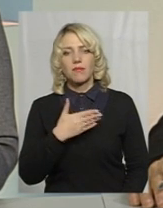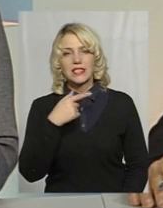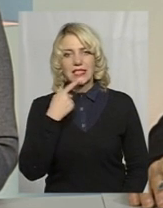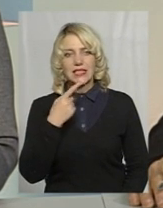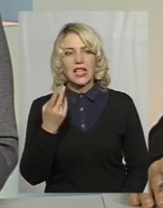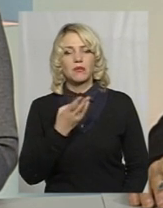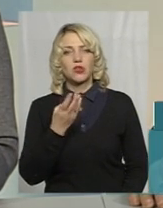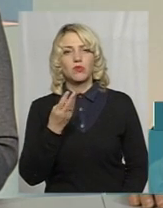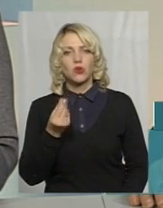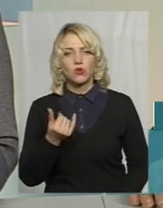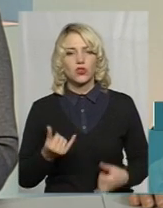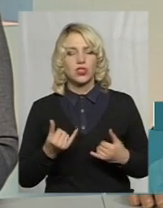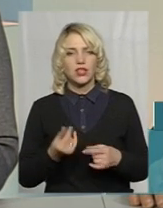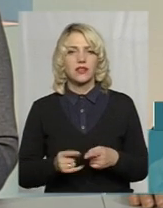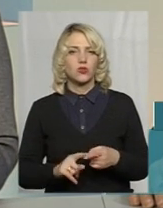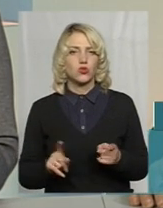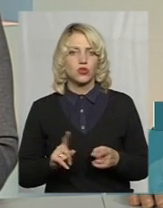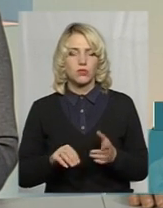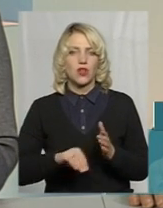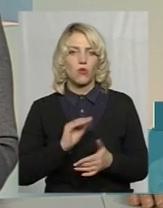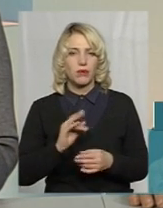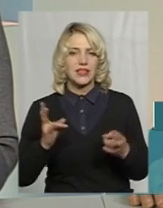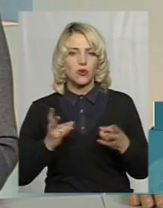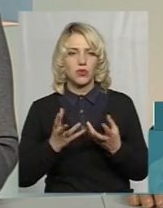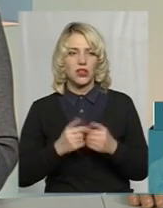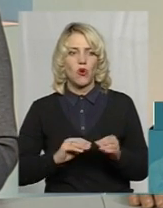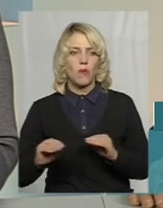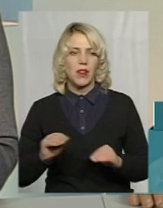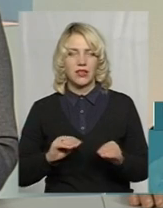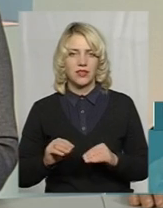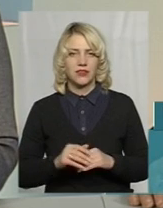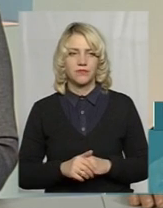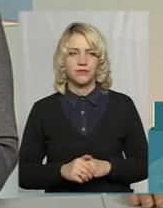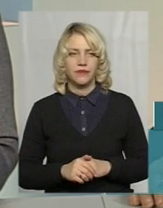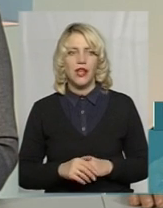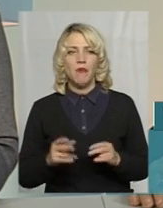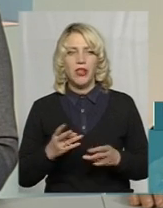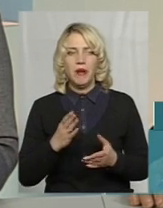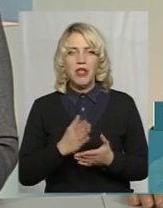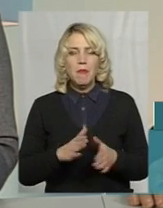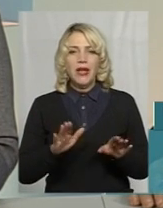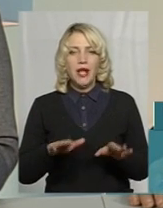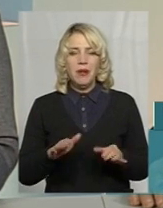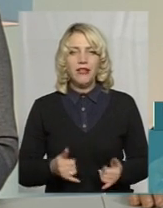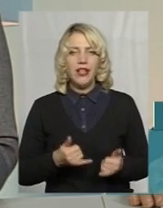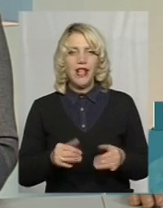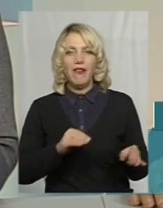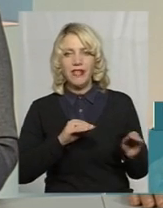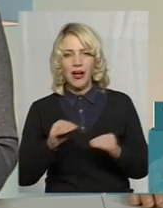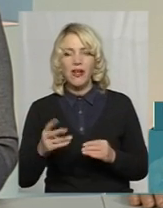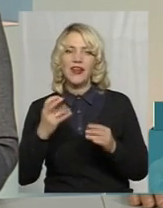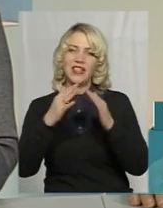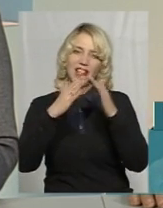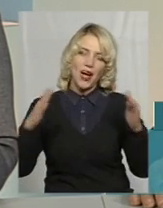кошти мати для того, щоб закупити необхідне обладнання. Потрібно мати місце, де їх встановлювати, чи на